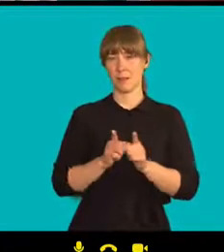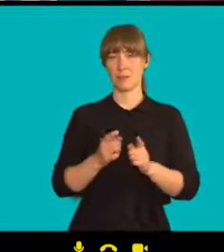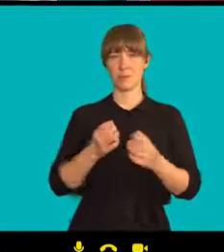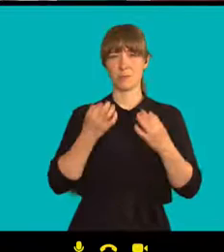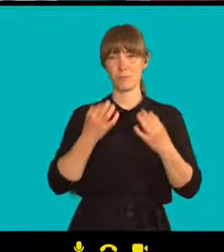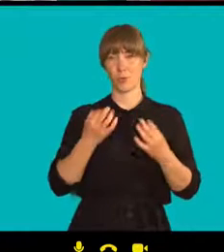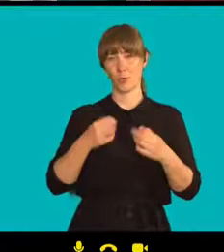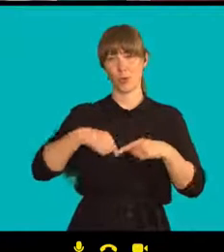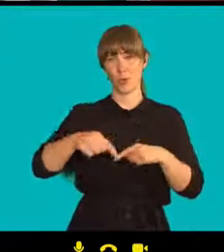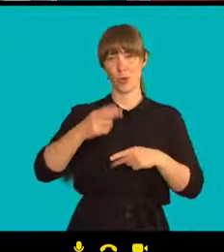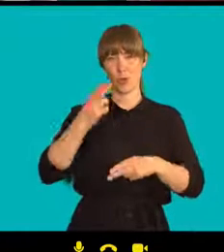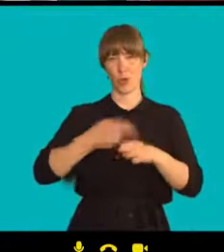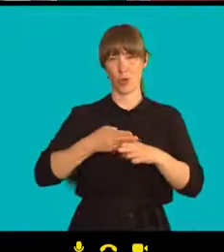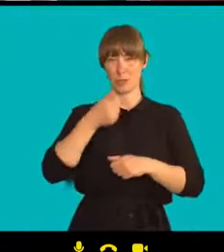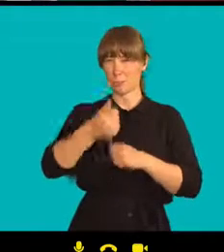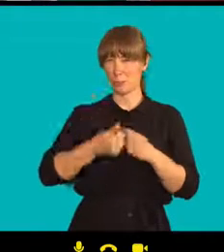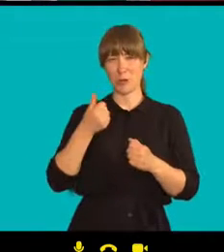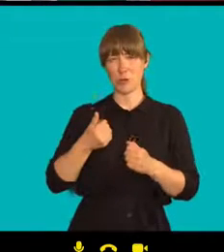do konce tohoto roku,